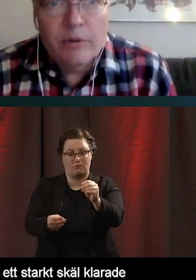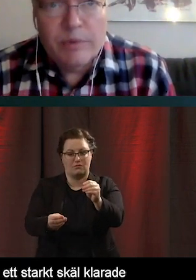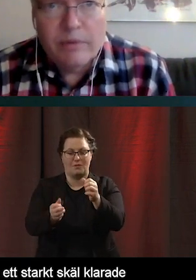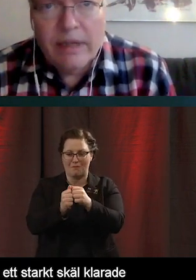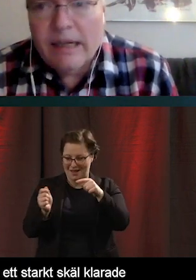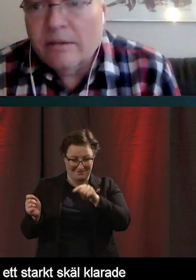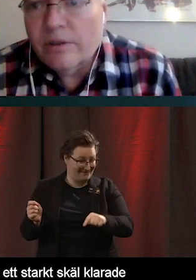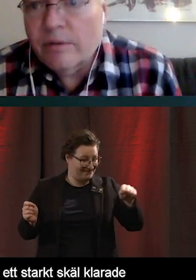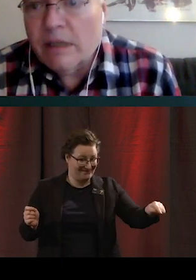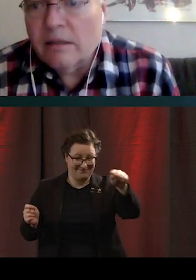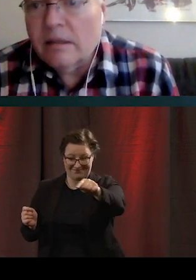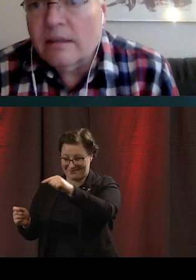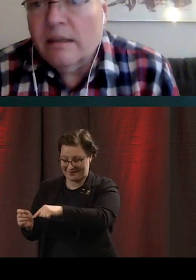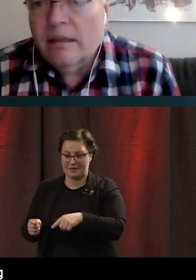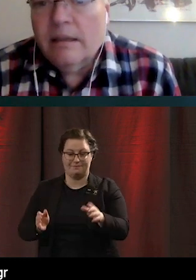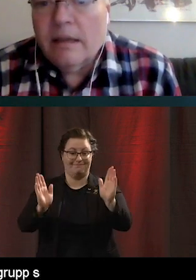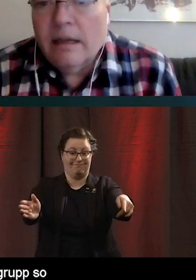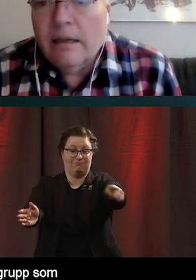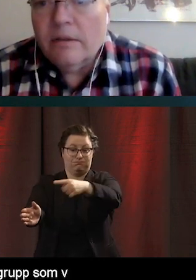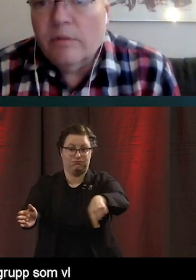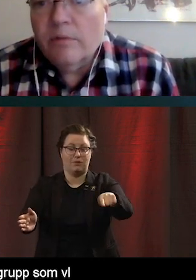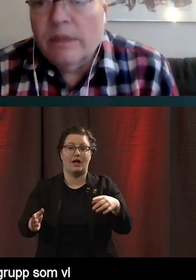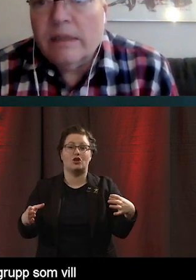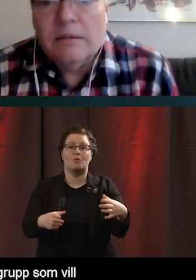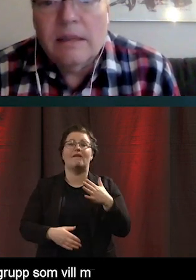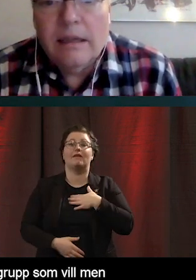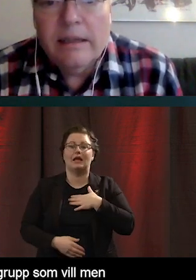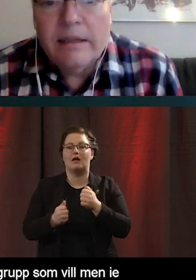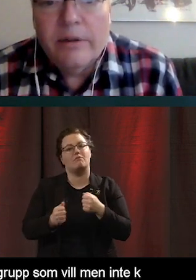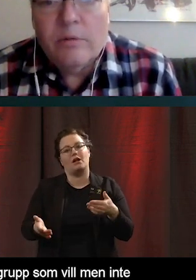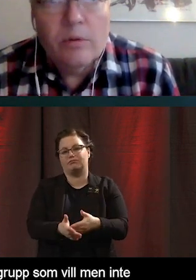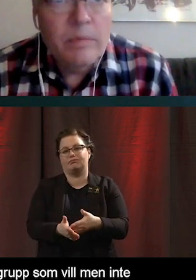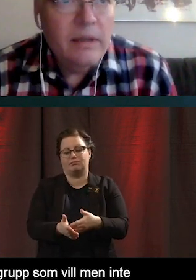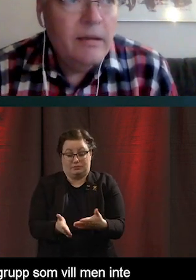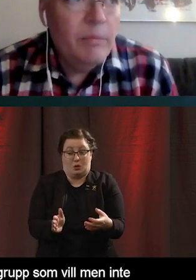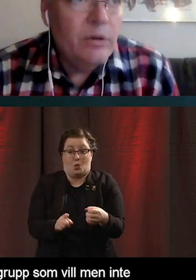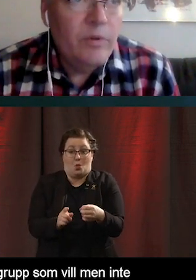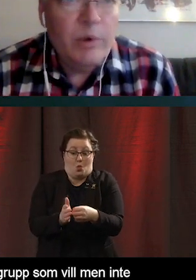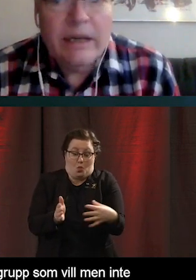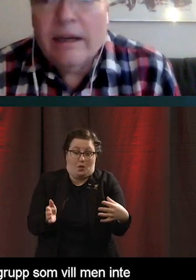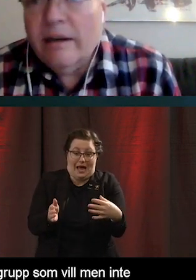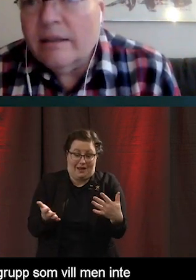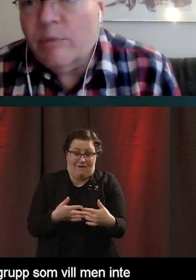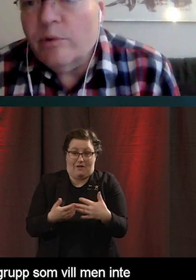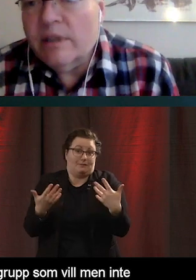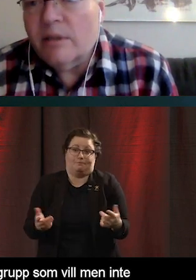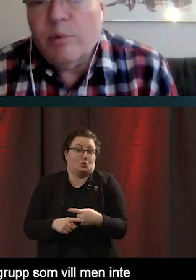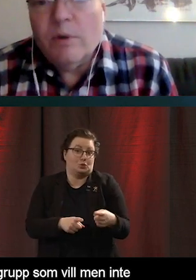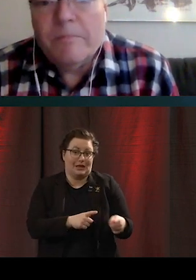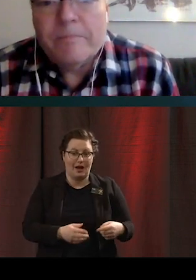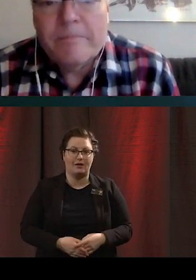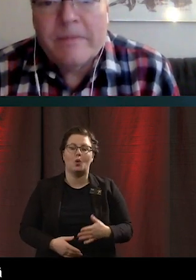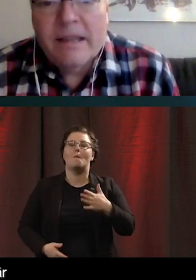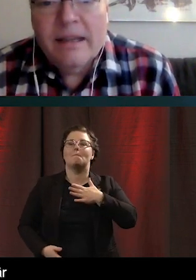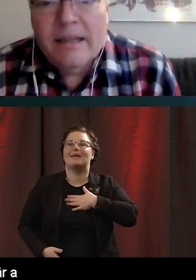haft en grupp som vill och som inte kan av olika anledningar. Och min huvudpoäng här är att det beror inte